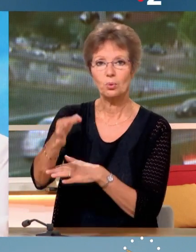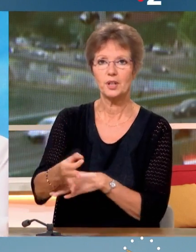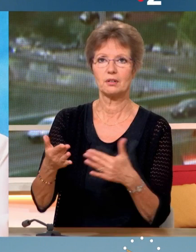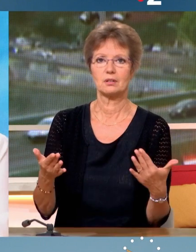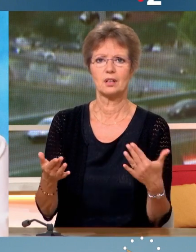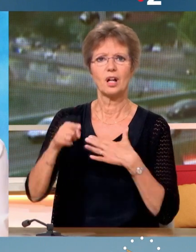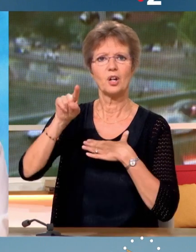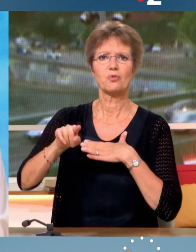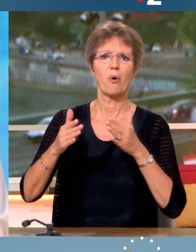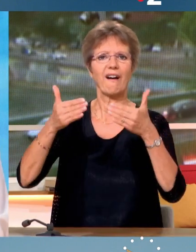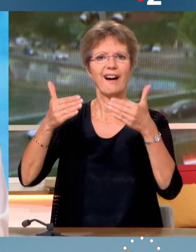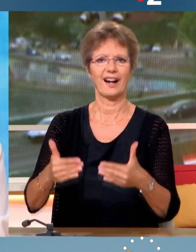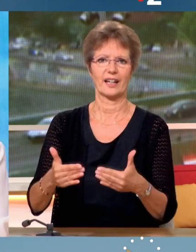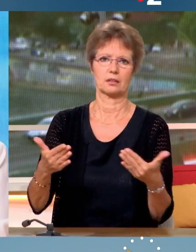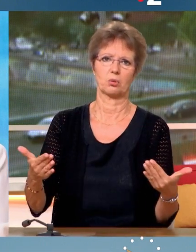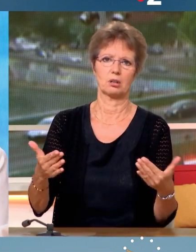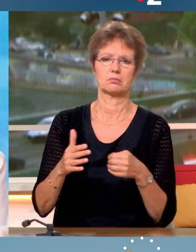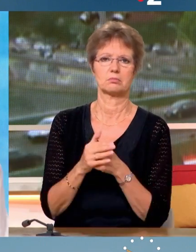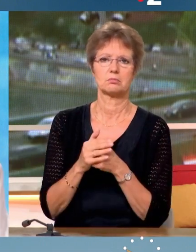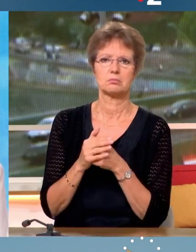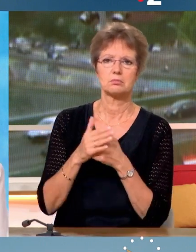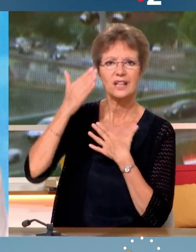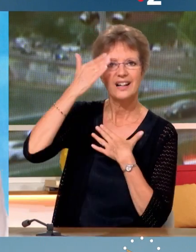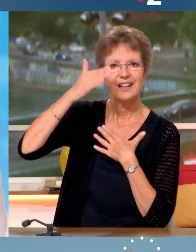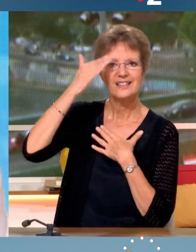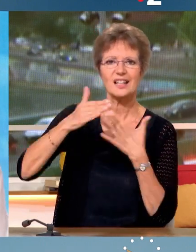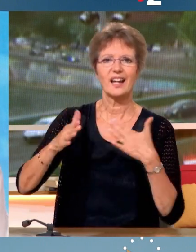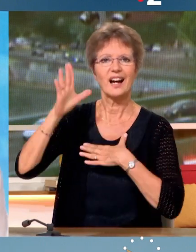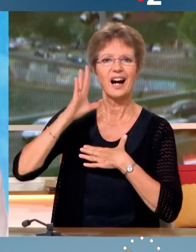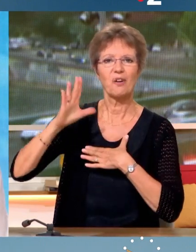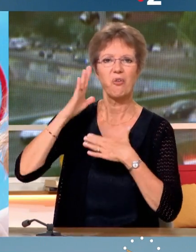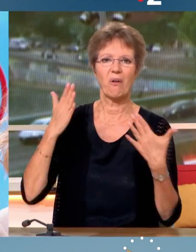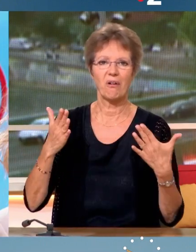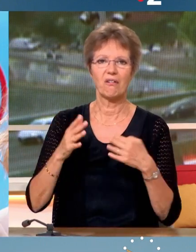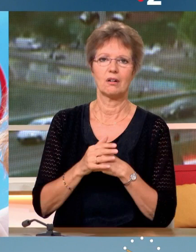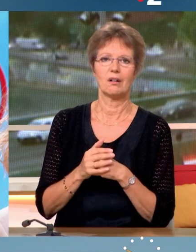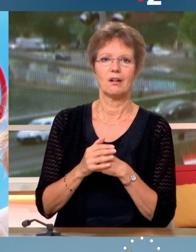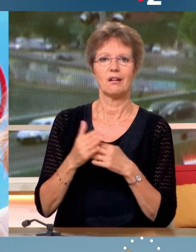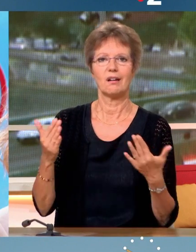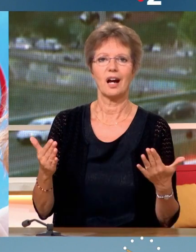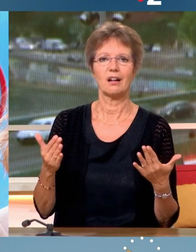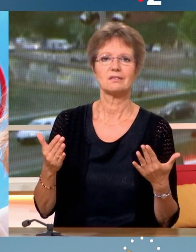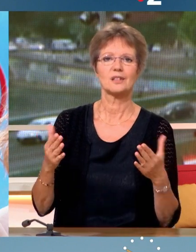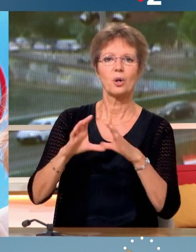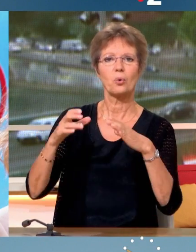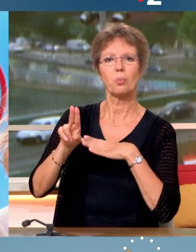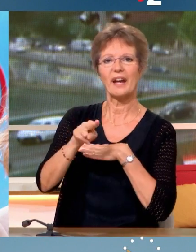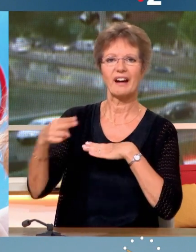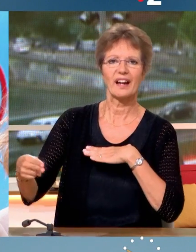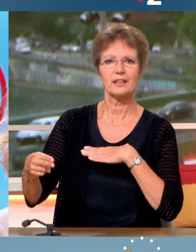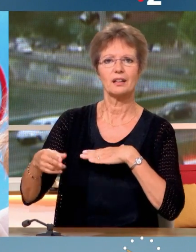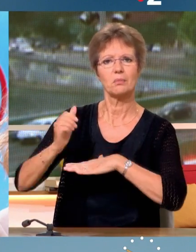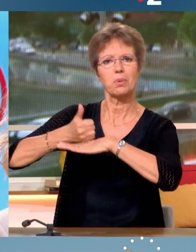arrêter avec ce discours qui a consisté à barrer les responsables du Rassemblement national de nombreuses instances.